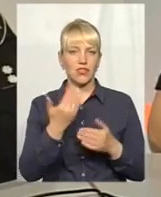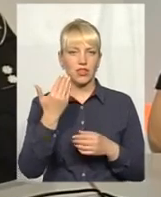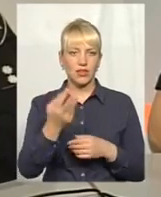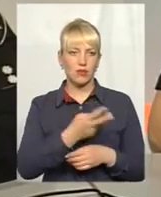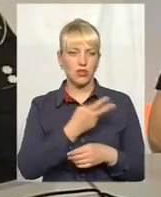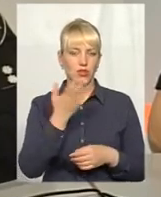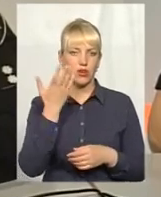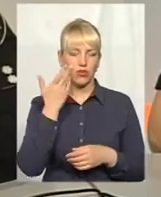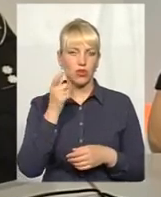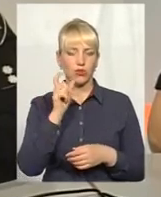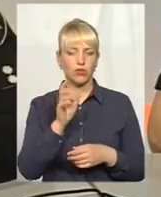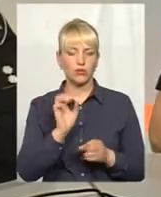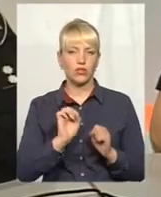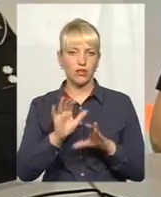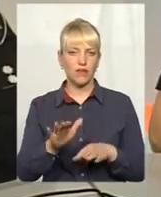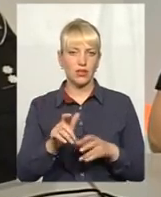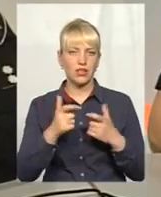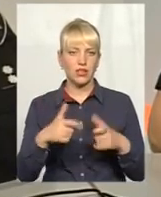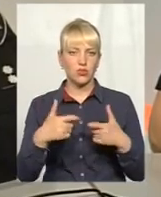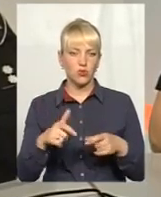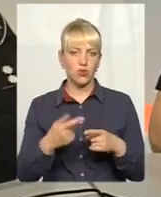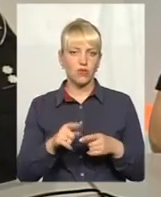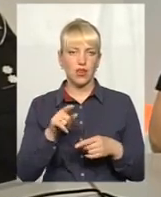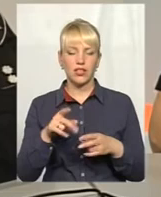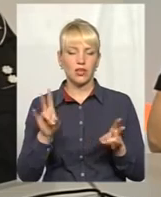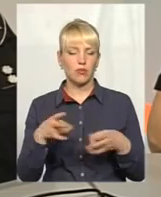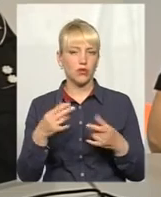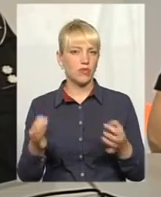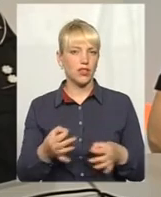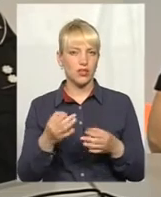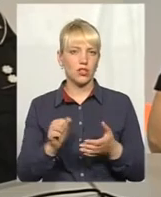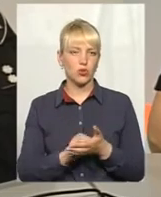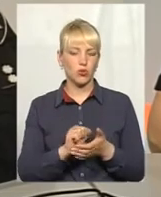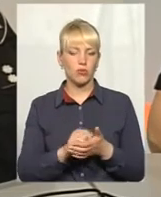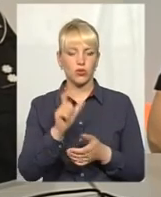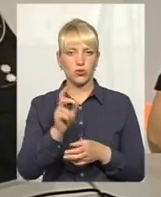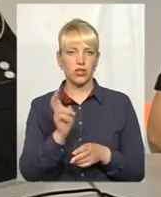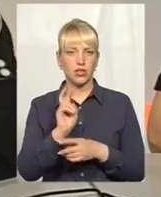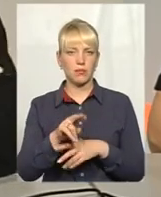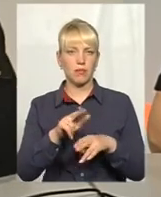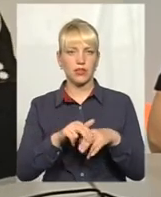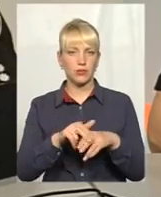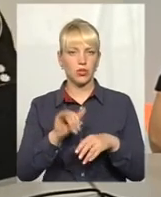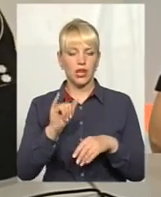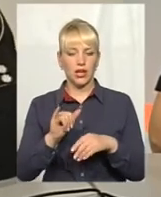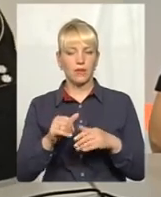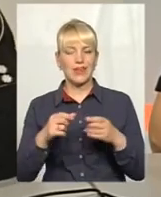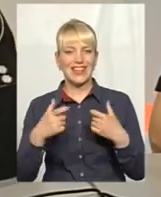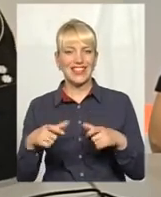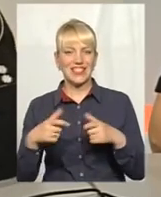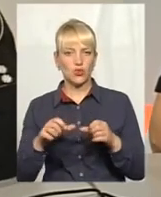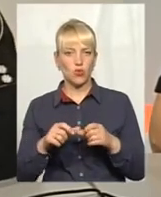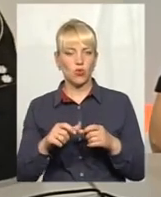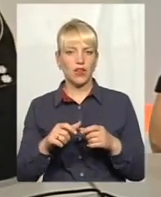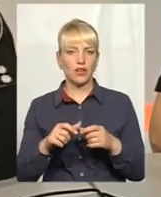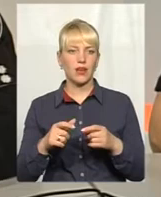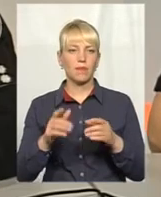здавати тестування, туди документів не потрібно ніяких, людина з'являється з паспортом, і тестування відбувається